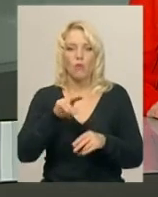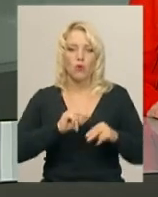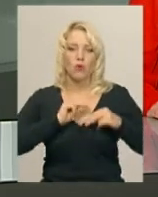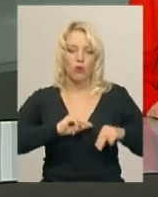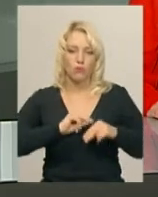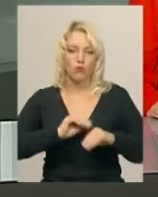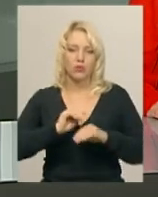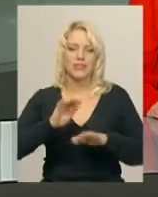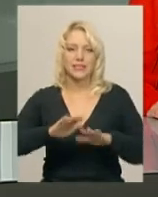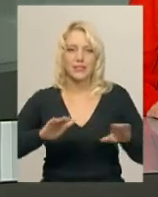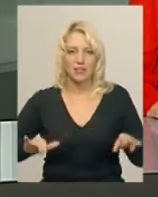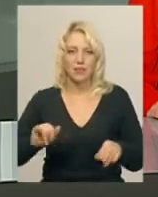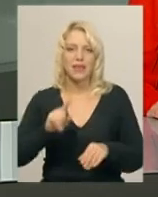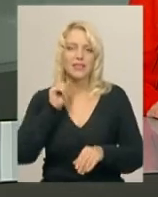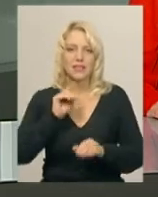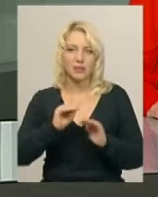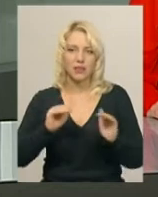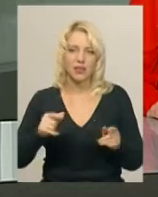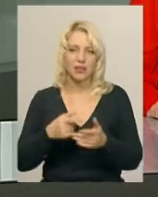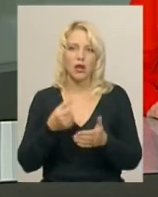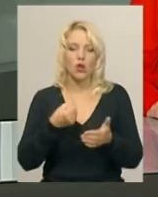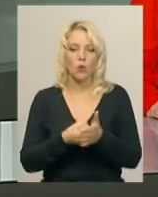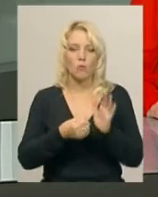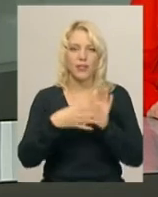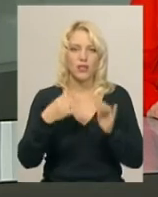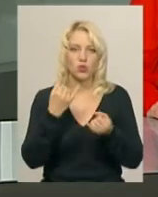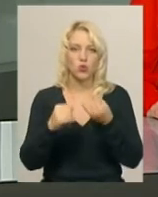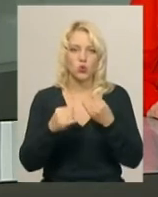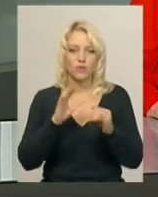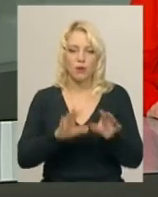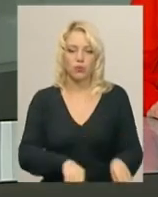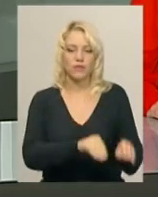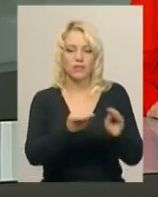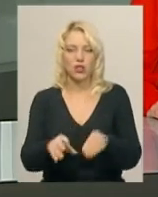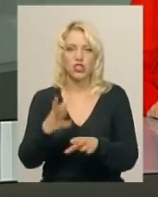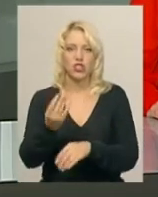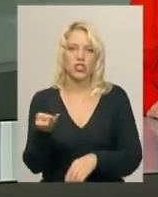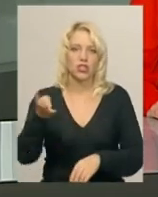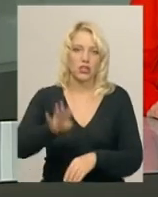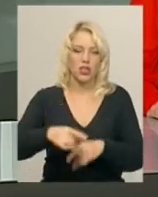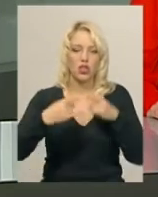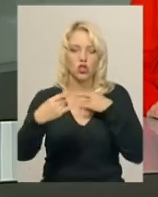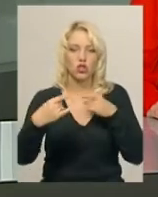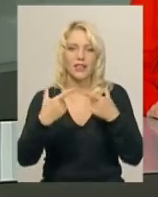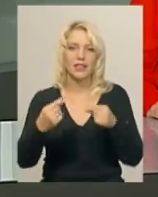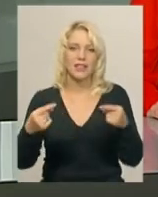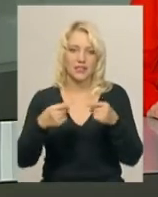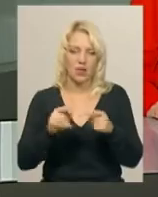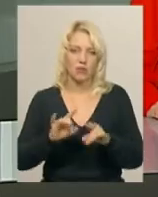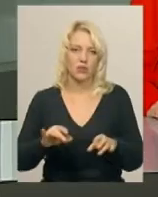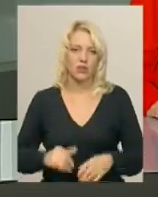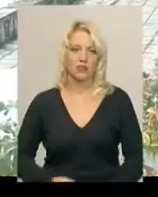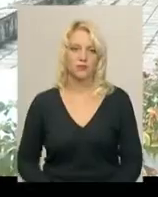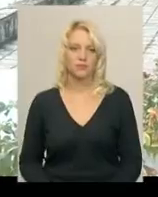місцем проживання Олексія Янчука, до 15 жовтня у Хмельницькому встановлюють ще чотири столи. Де саме – далі у сюжеті.